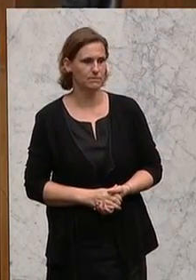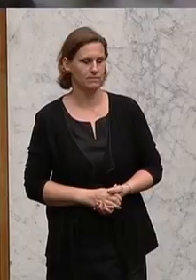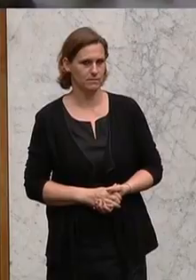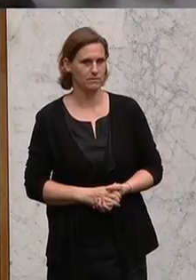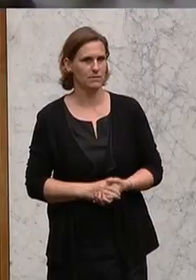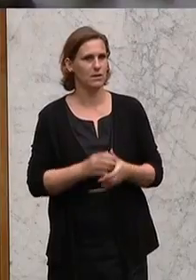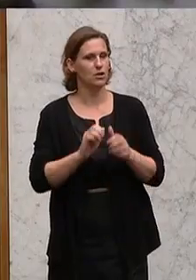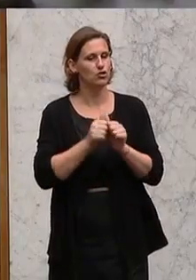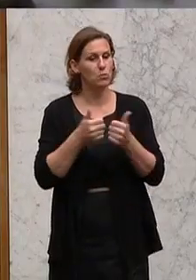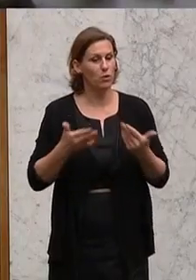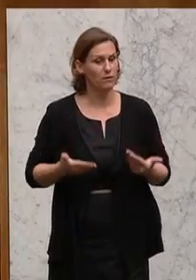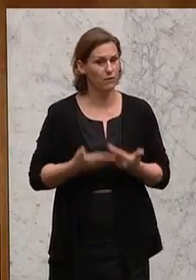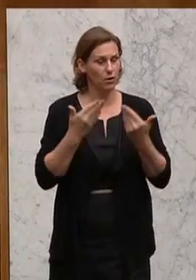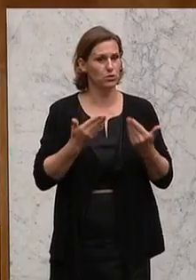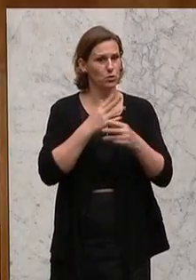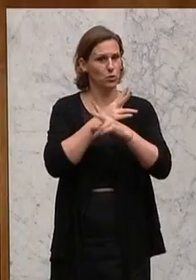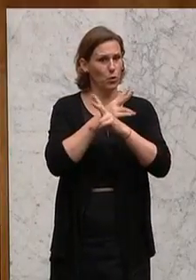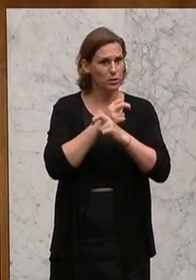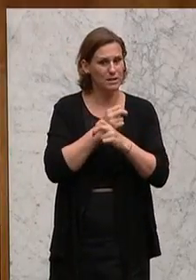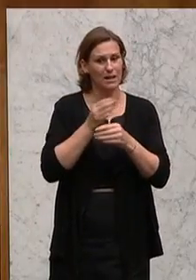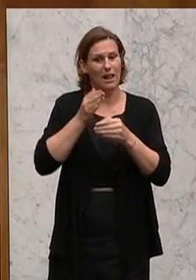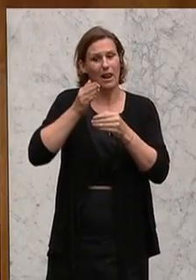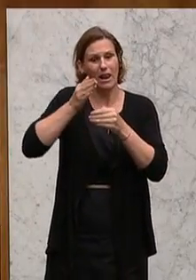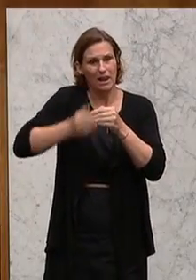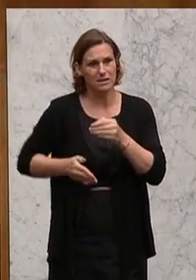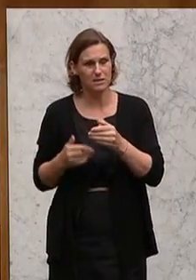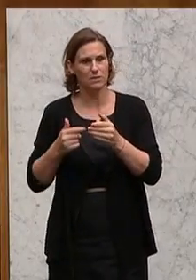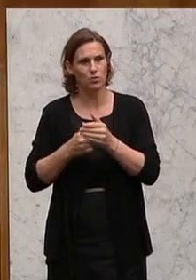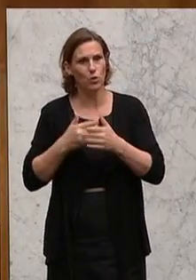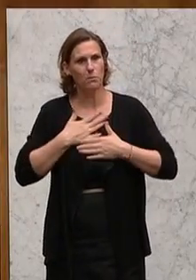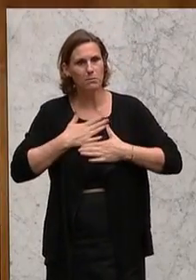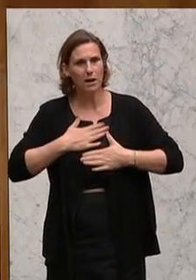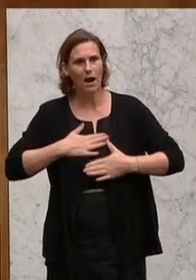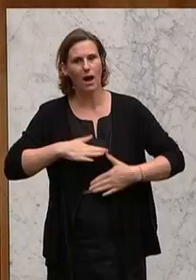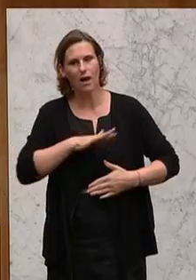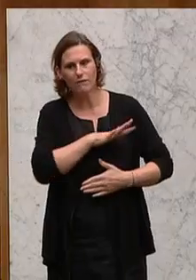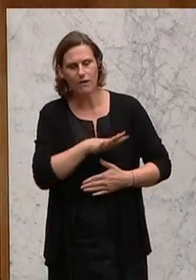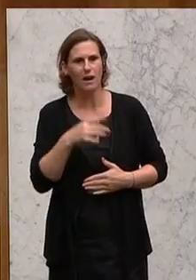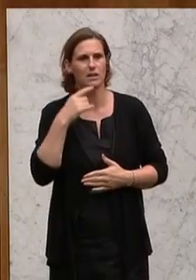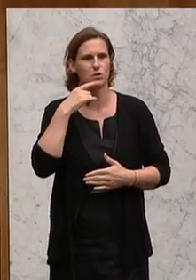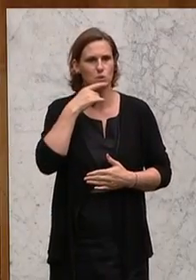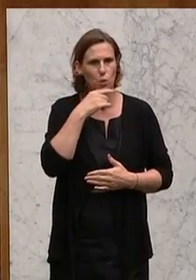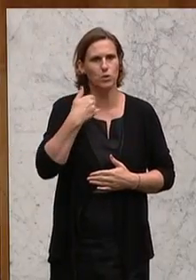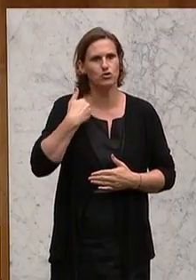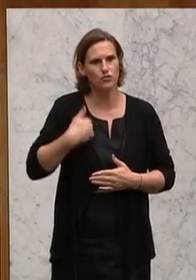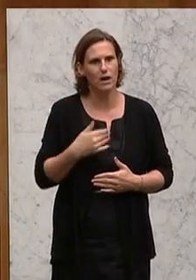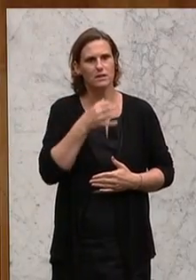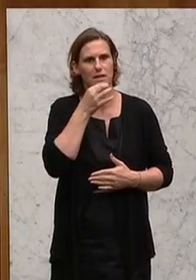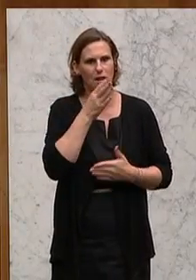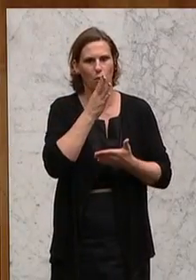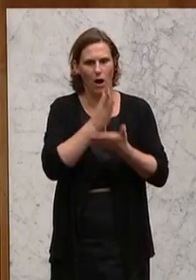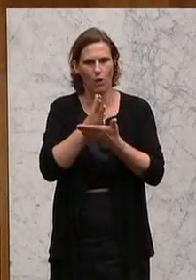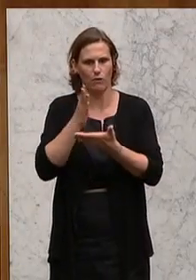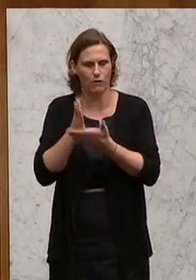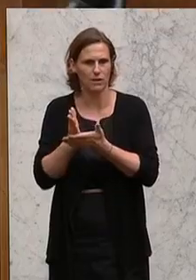Die Sportförderung in Österreich ist nämlich die allerletzte Passion, wonach brav alles Rot, Schwarz und Rest aufgeteilt ist. Und so funktioniert